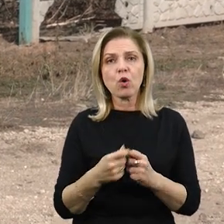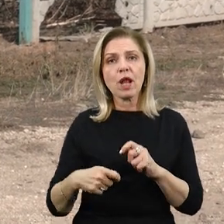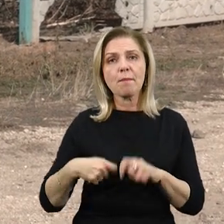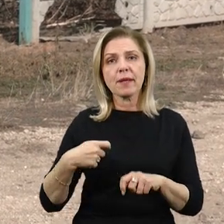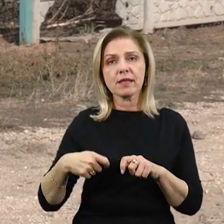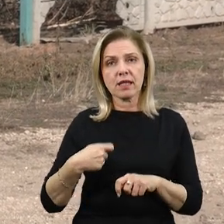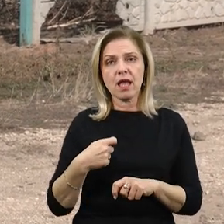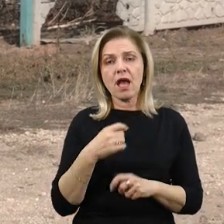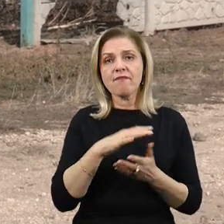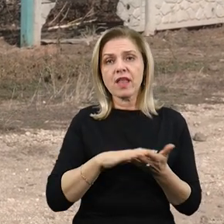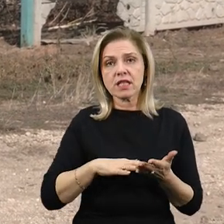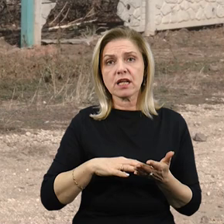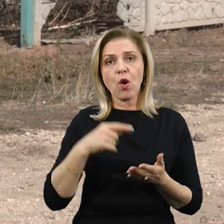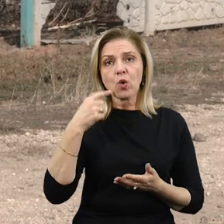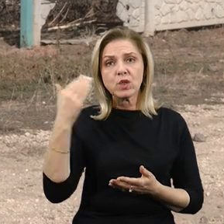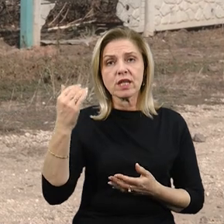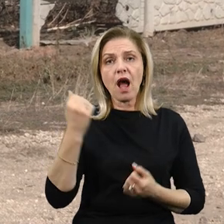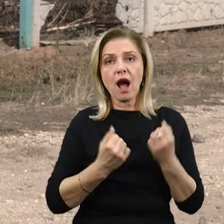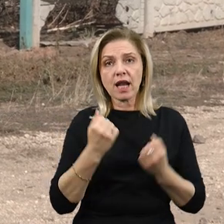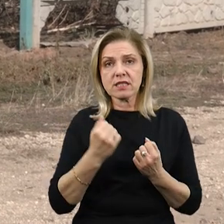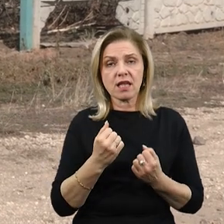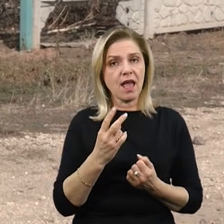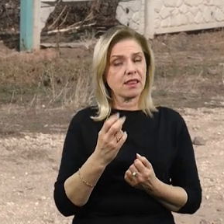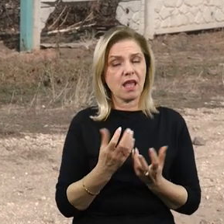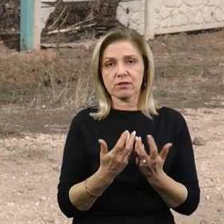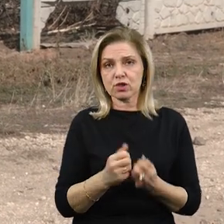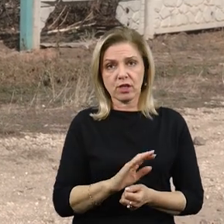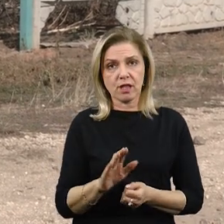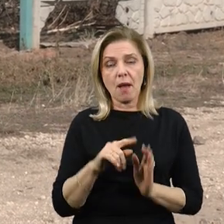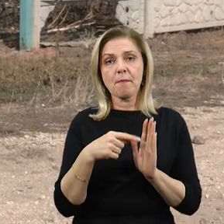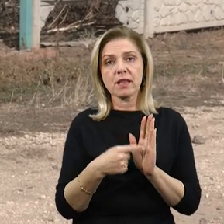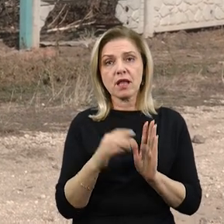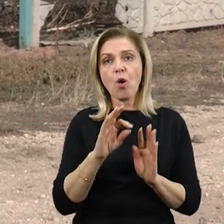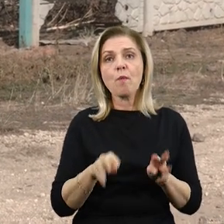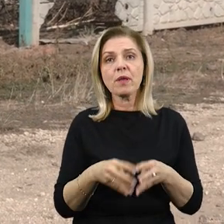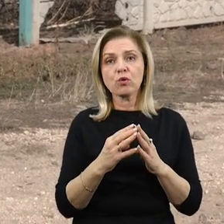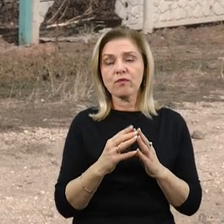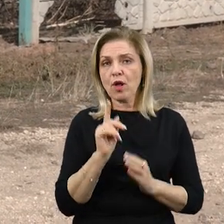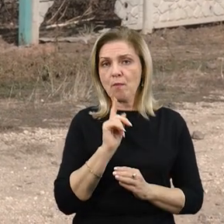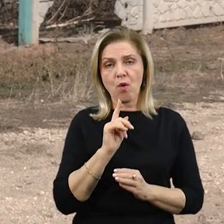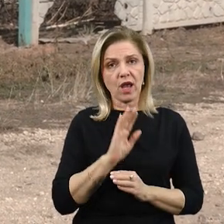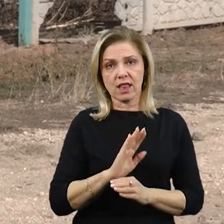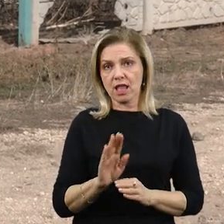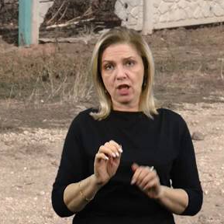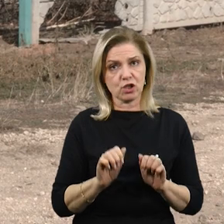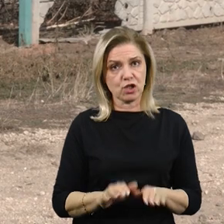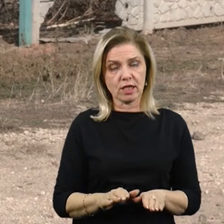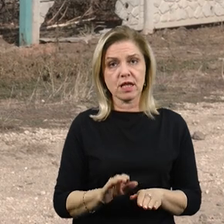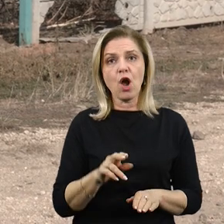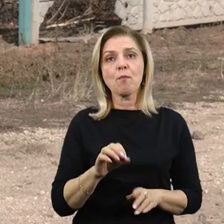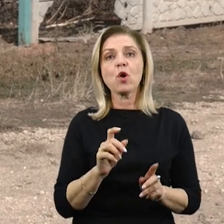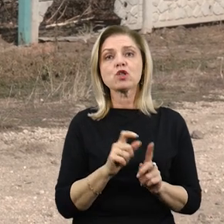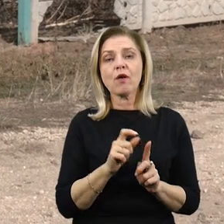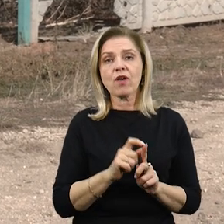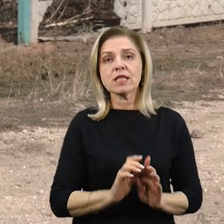наслідок російської збройної агресії не проводились. Питання про її відновлення поки не підіймається. Також, за словами заступника начальника